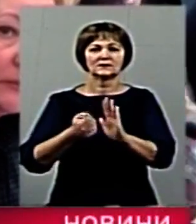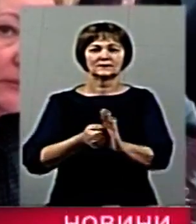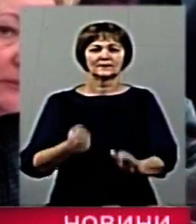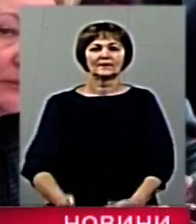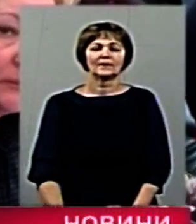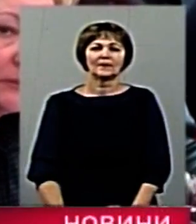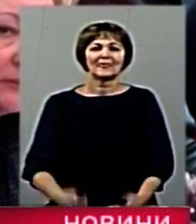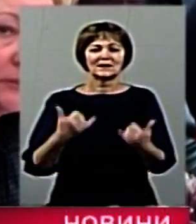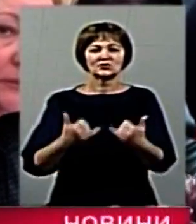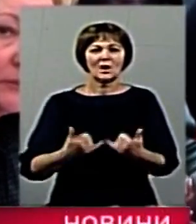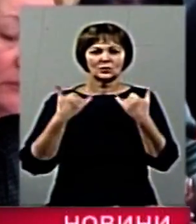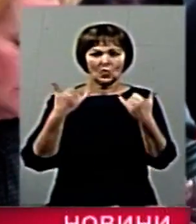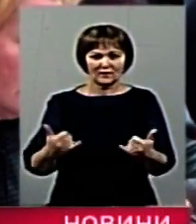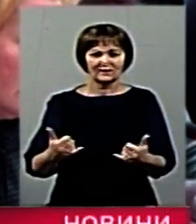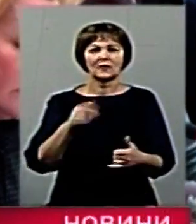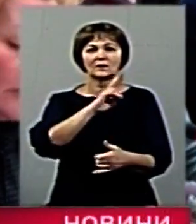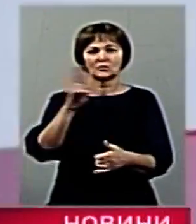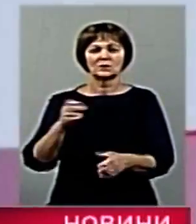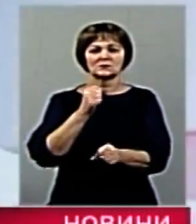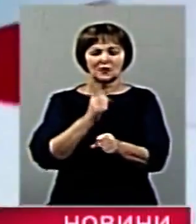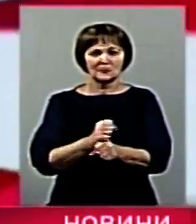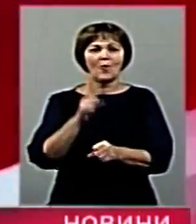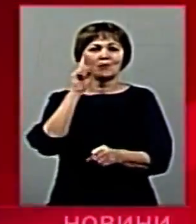Шановні, головуючий зробив перерву.